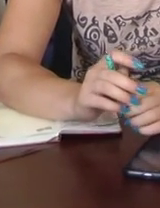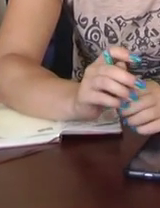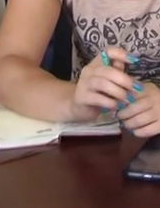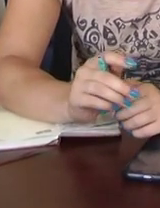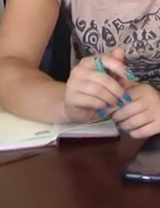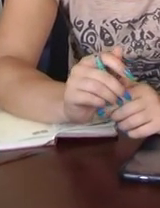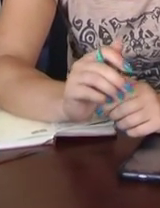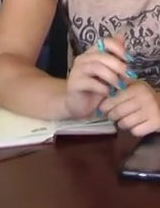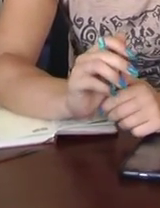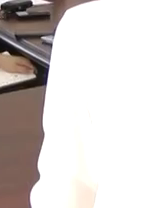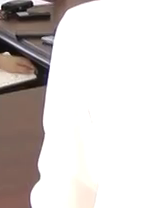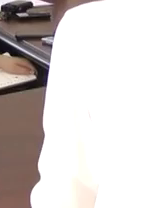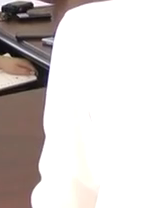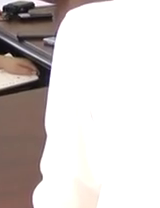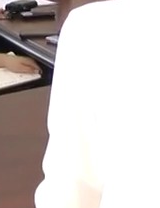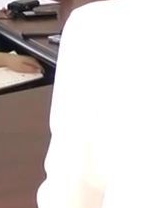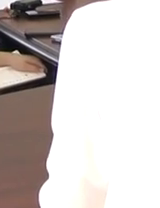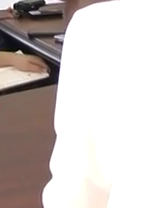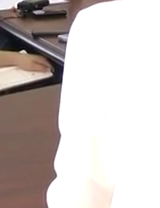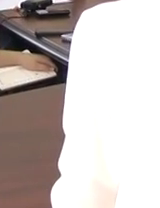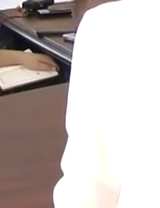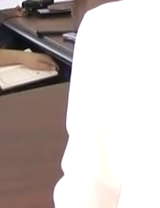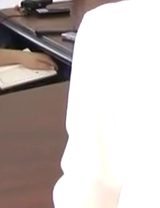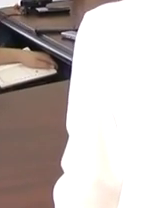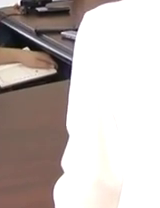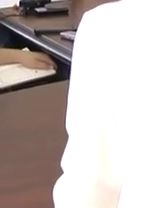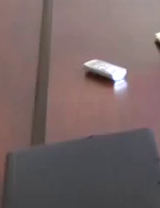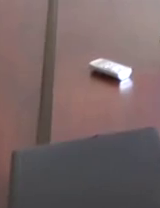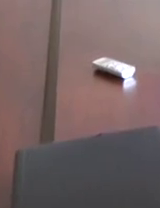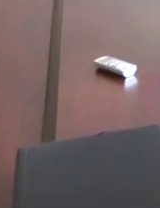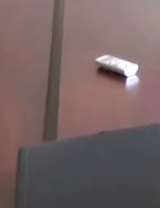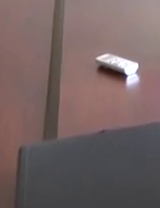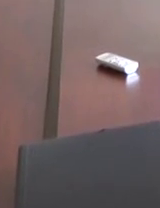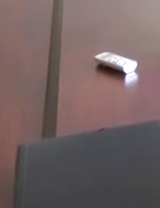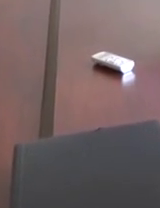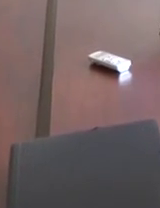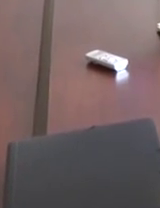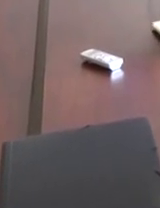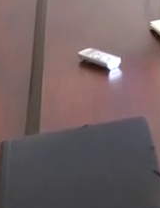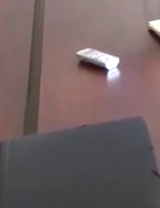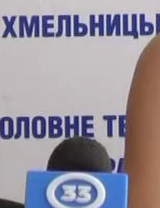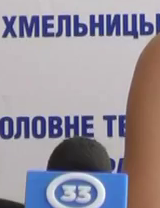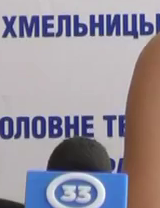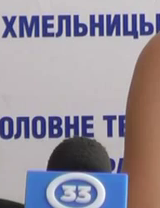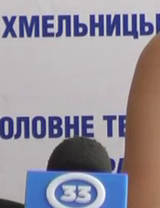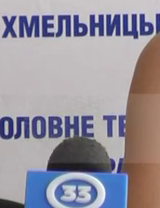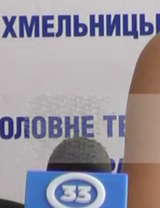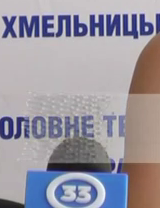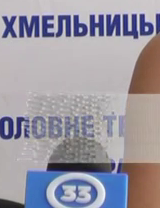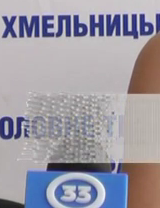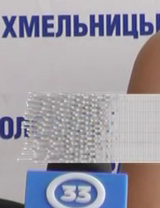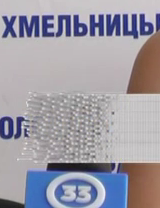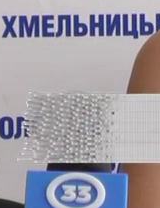області під час революційних подій не було затримано жодного активіста Євромайдану А також не було порушено кримінальних проваджень Відповідно до